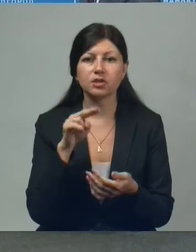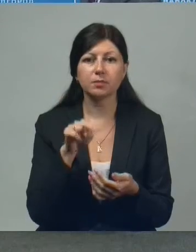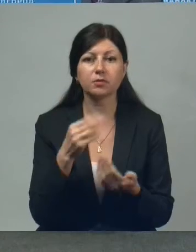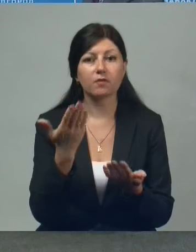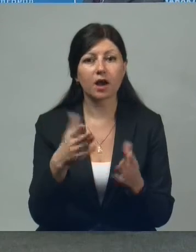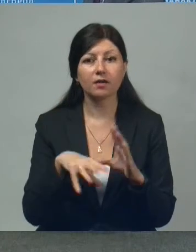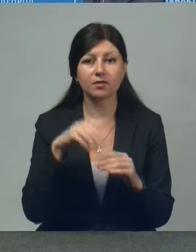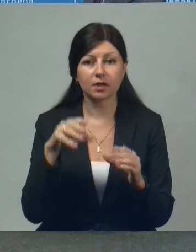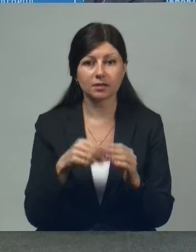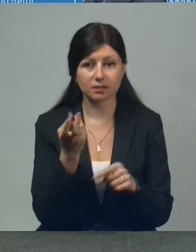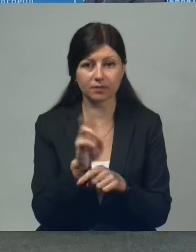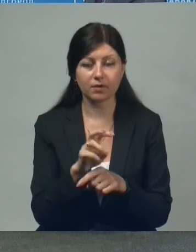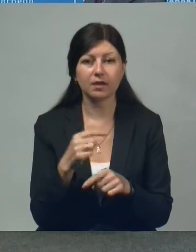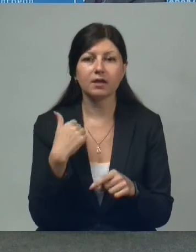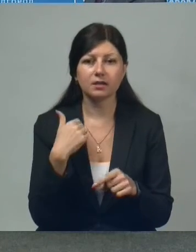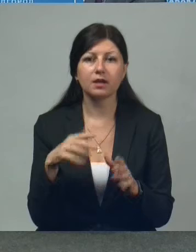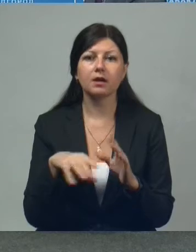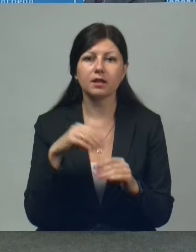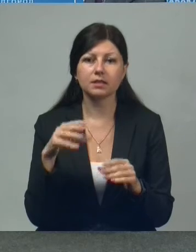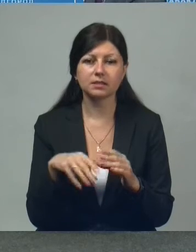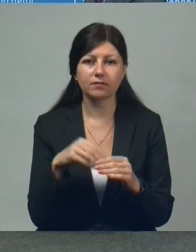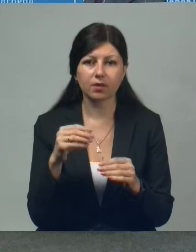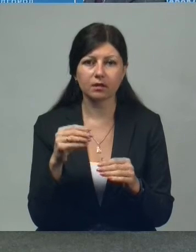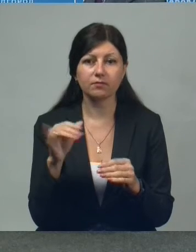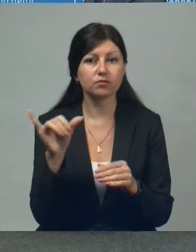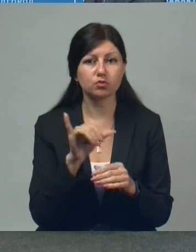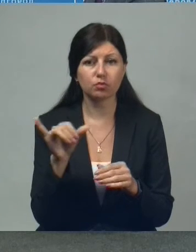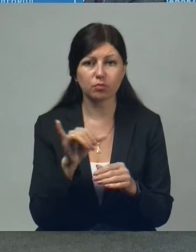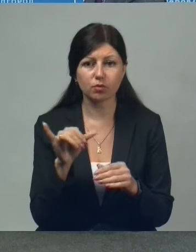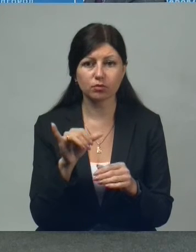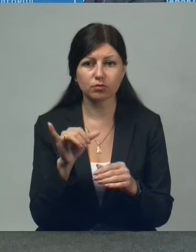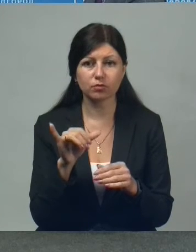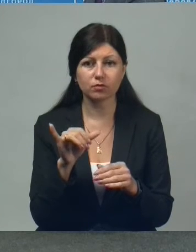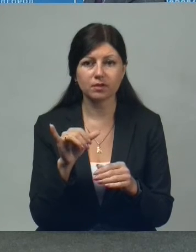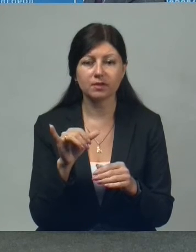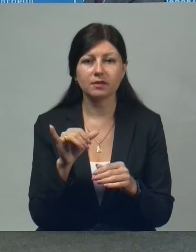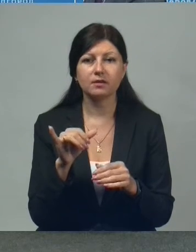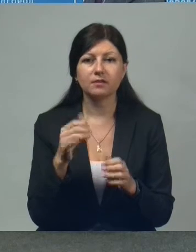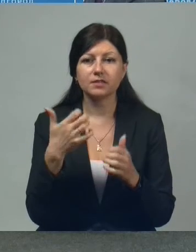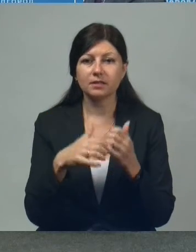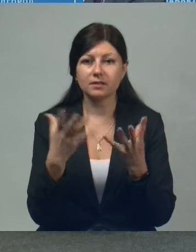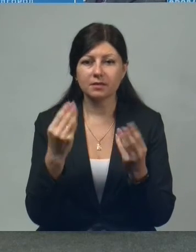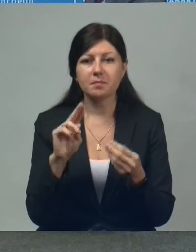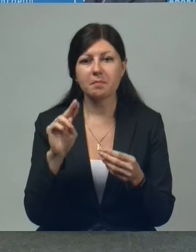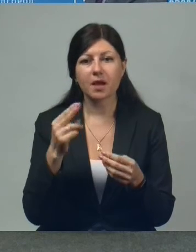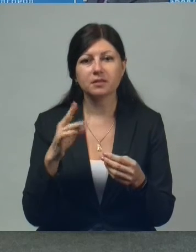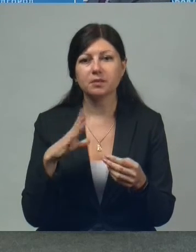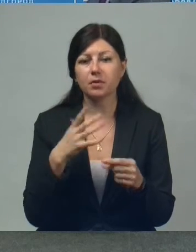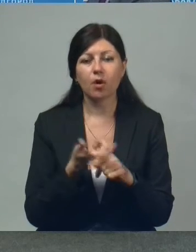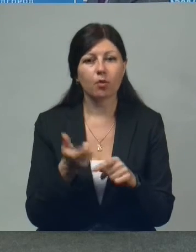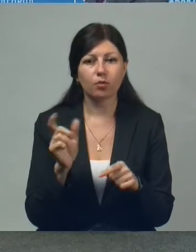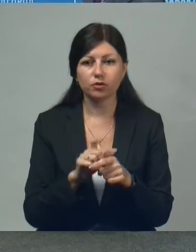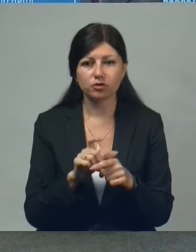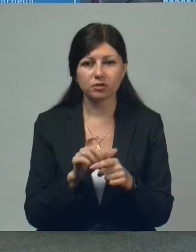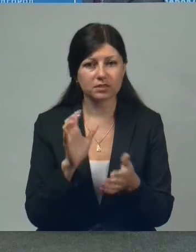голосовали? Я голосовала в субботу, в средний день, потому что пятница была, ну, очень